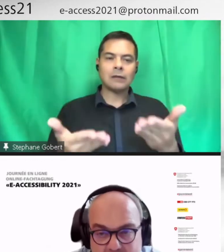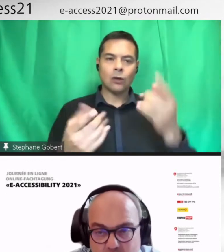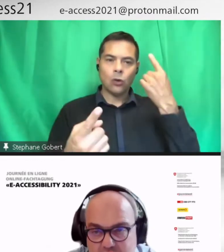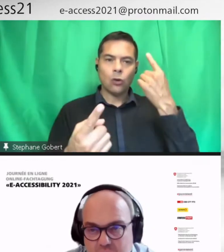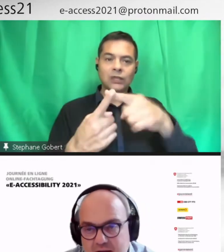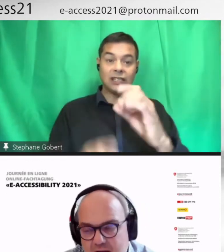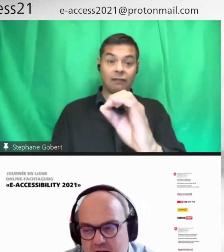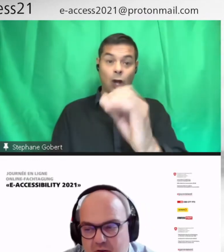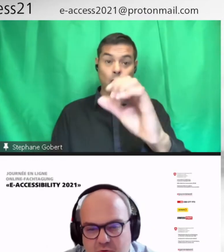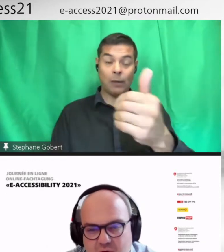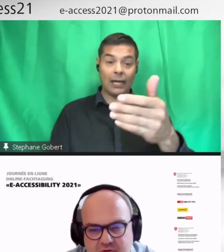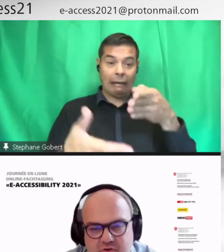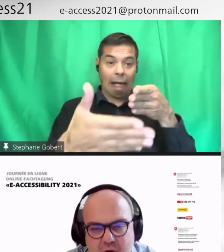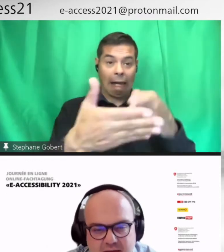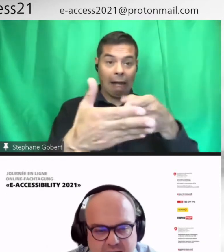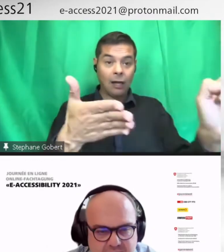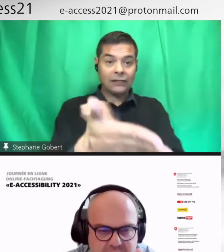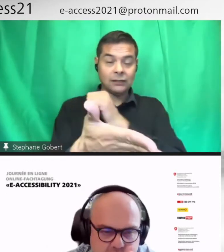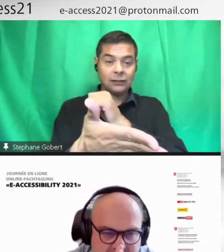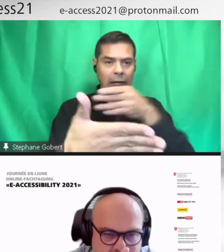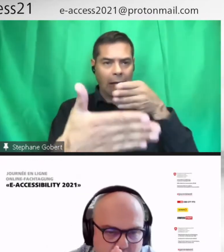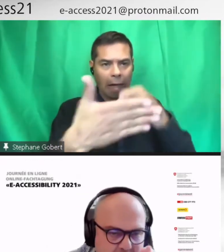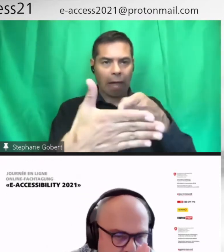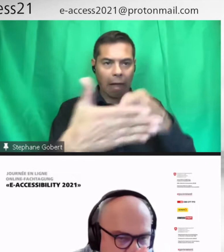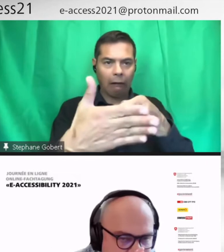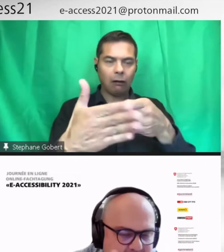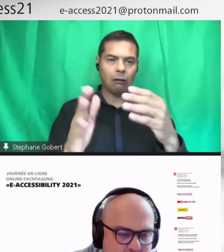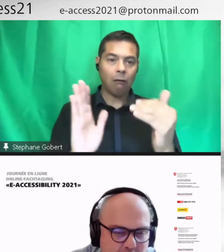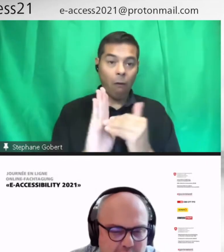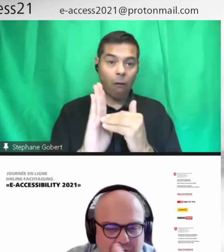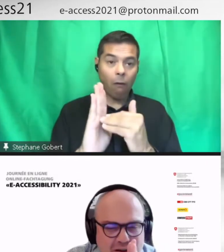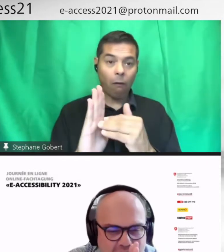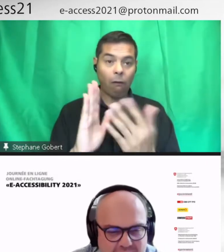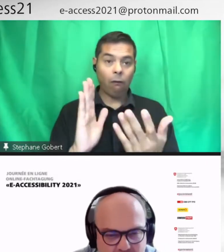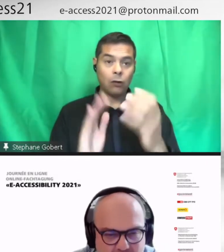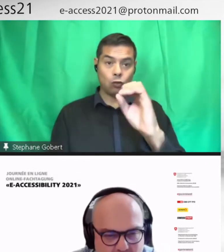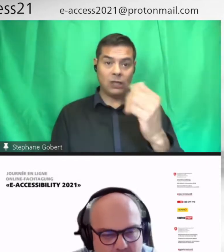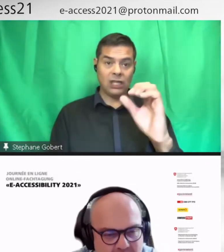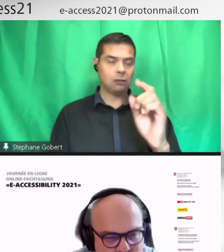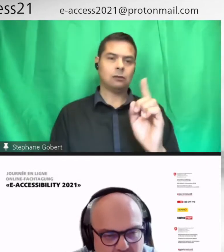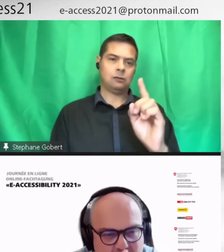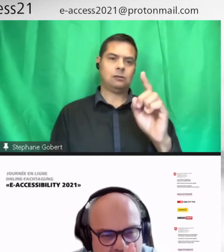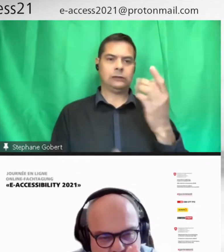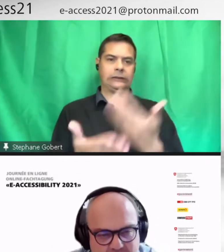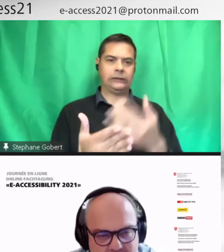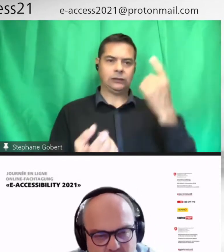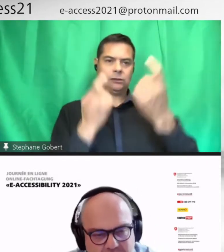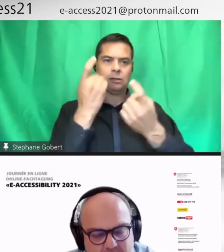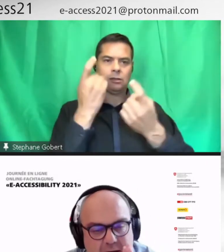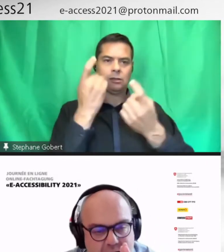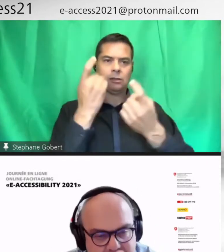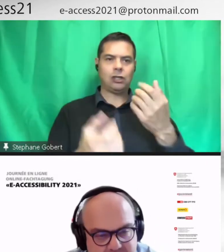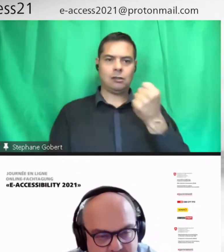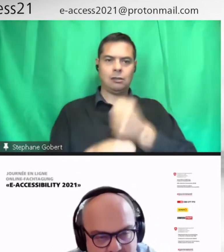construire. Donc, on souhaiterait, c'est un peu dans ce créneau que nous travaillons actuellement. Dans le passé, on avait des trucs qui n'étaient pas